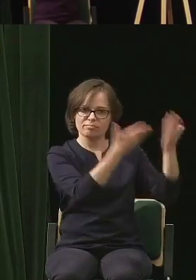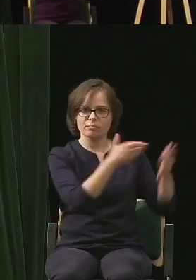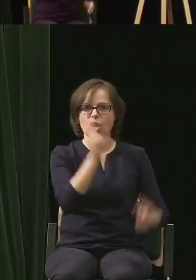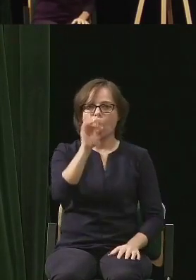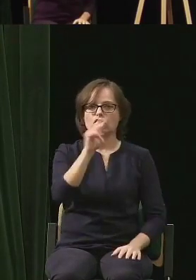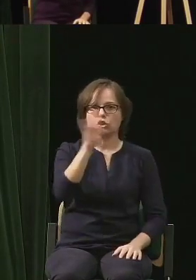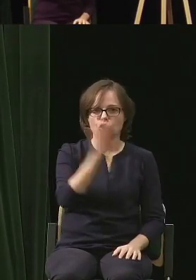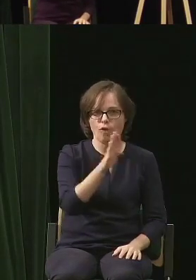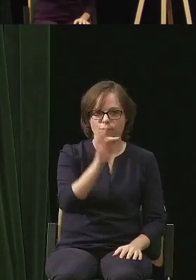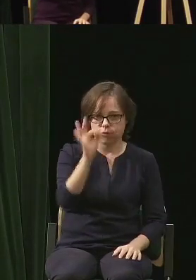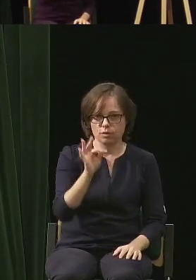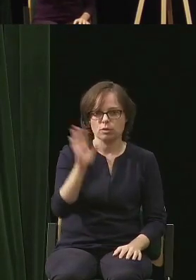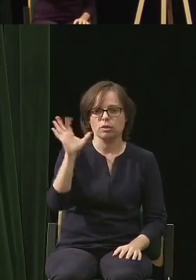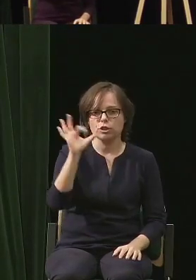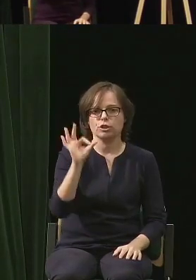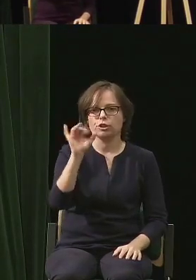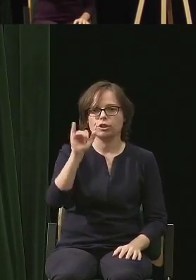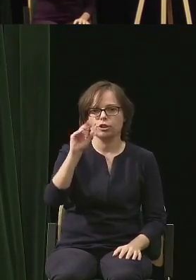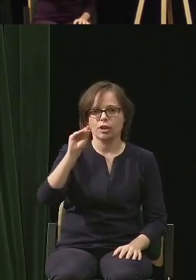Ścierański.